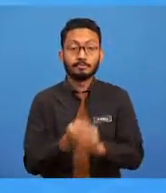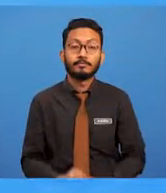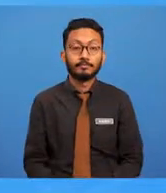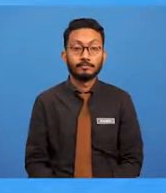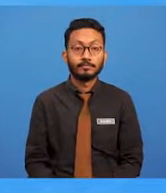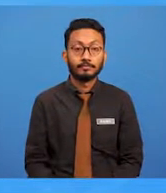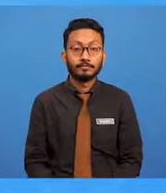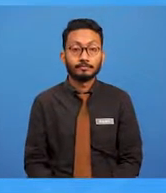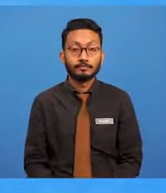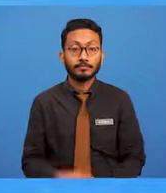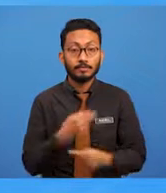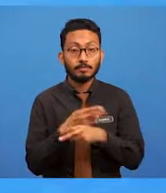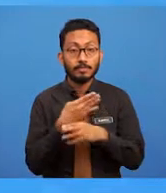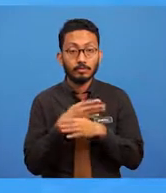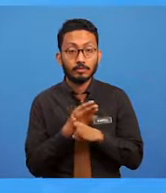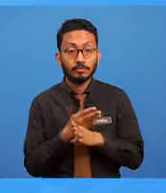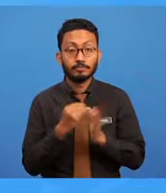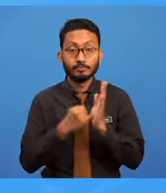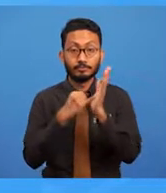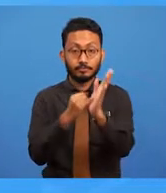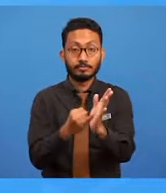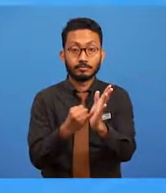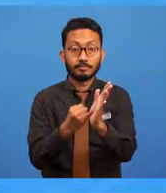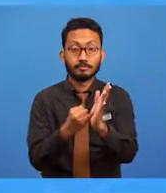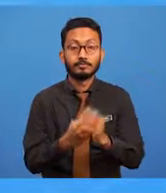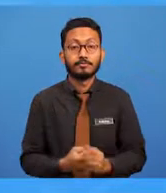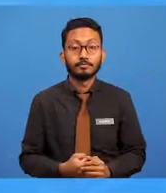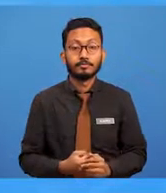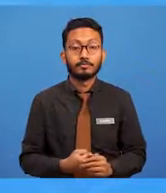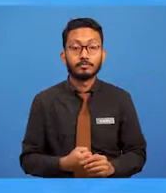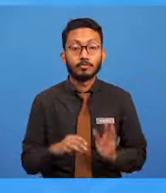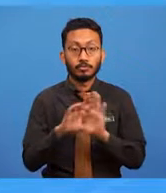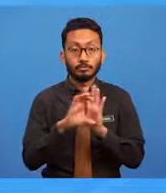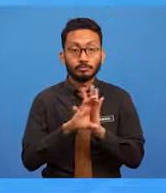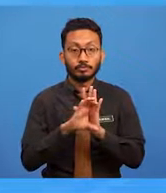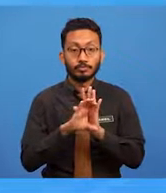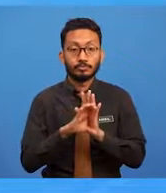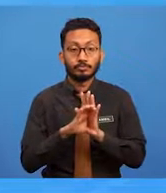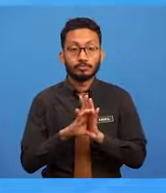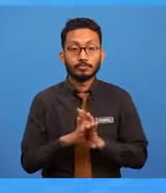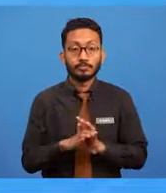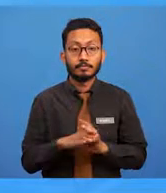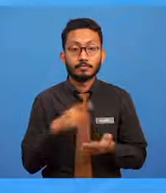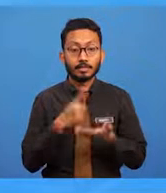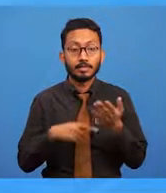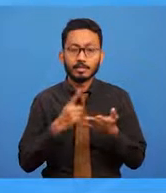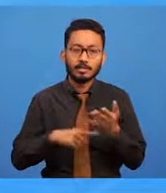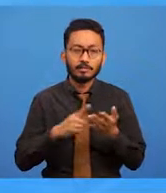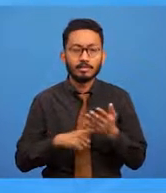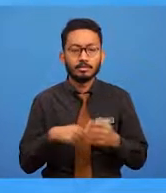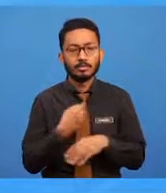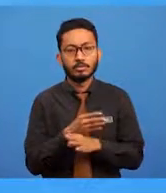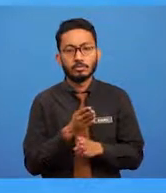Reka bentuk periklanan pula merupakan sebarang bentuk persembahan ataupun